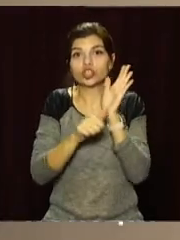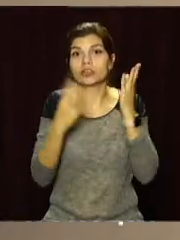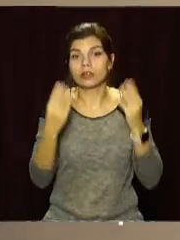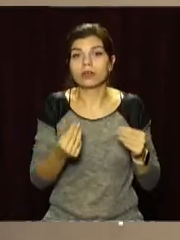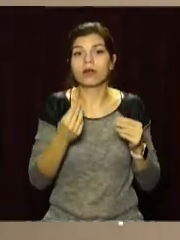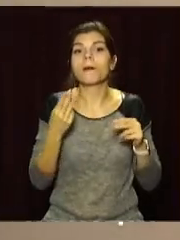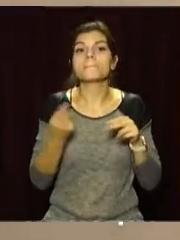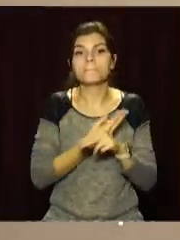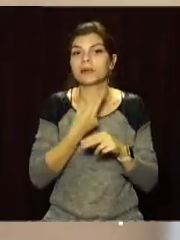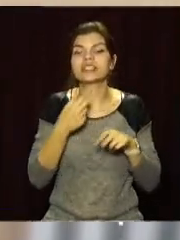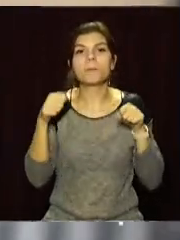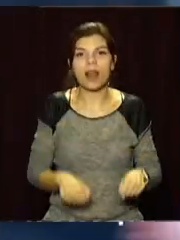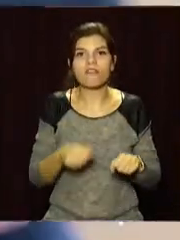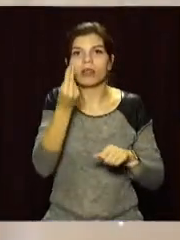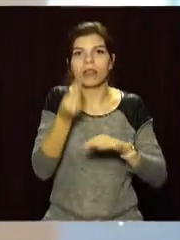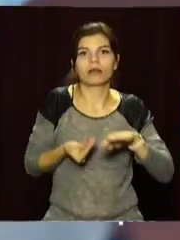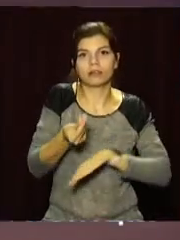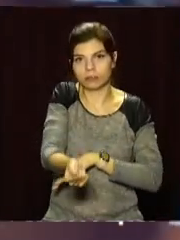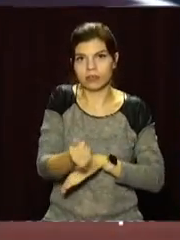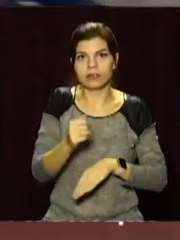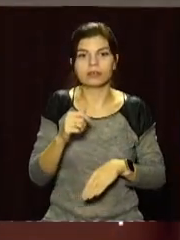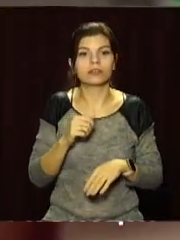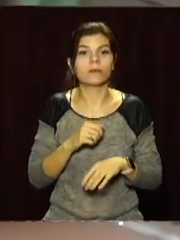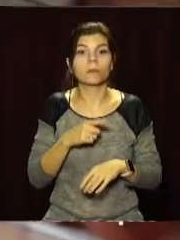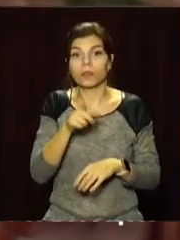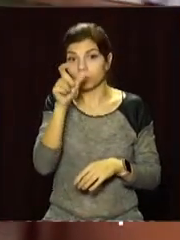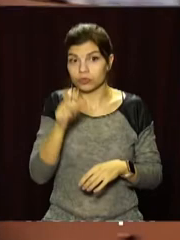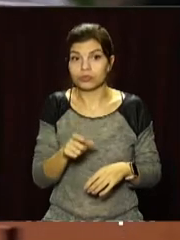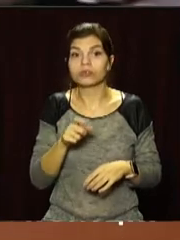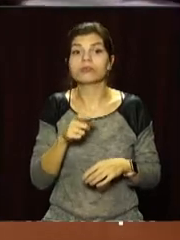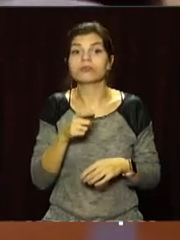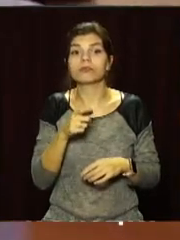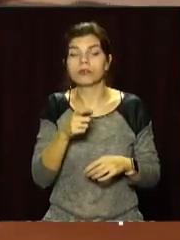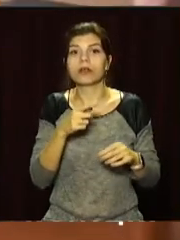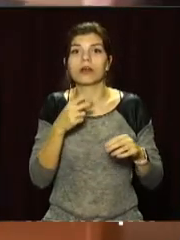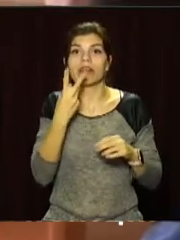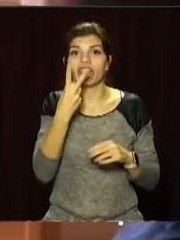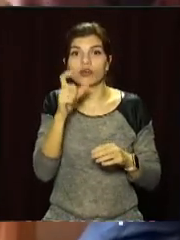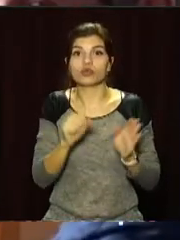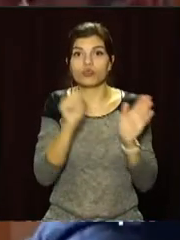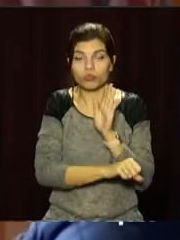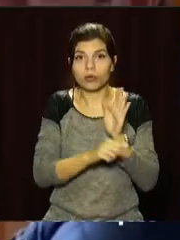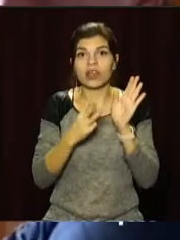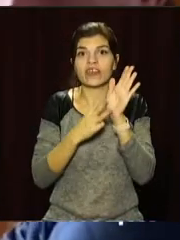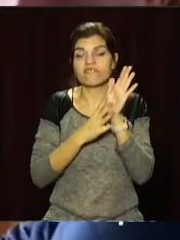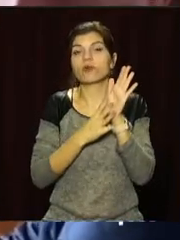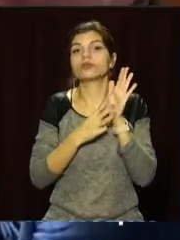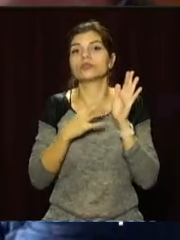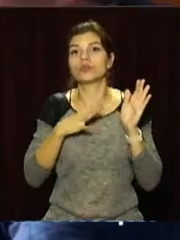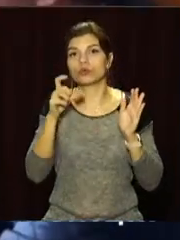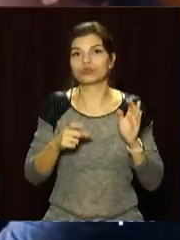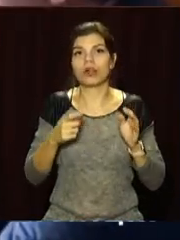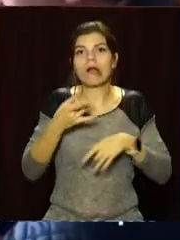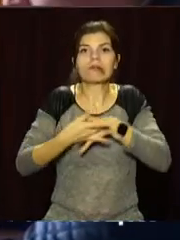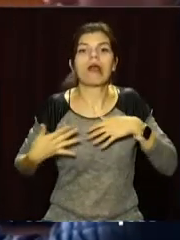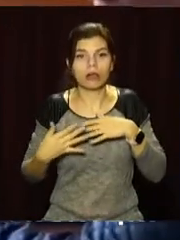права вносити заставу. Підозрюваному у вбивстві двох та поранені вісьмох людей інкримінують дві статті – заумисне